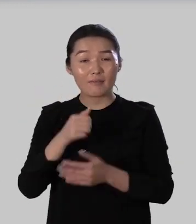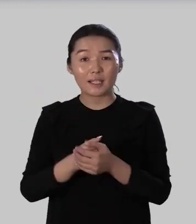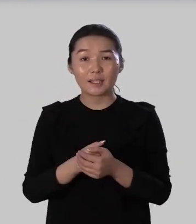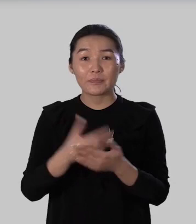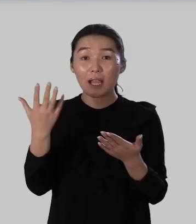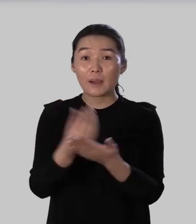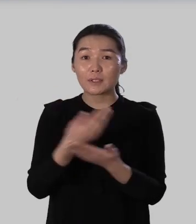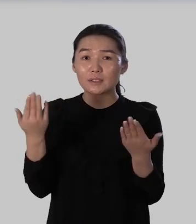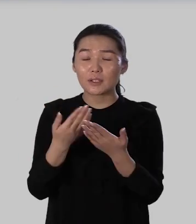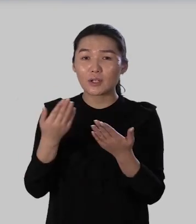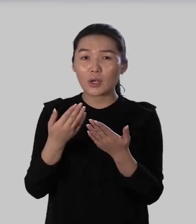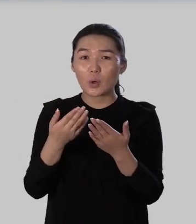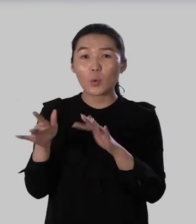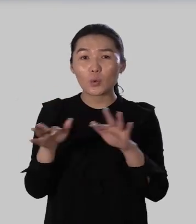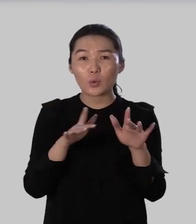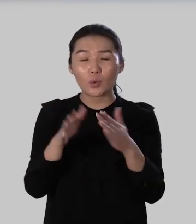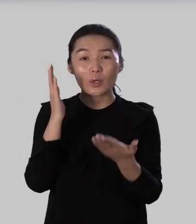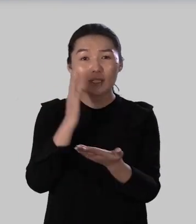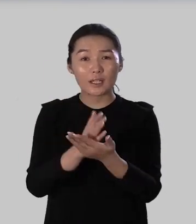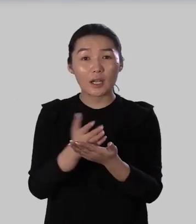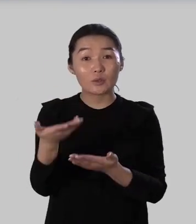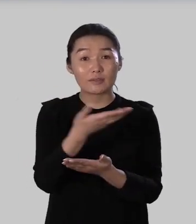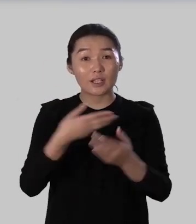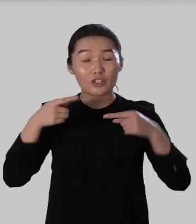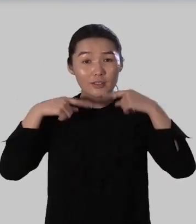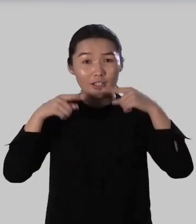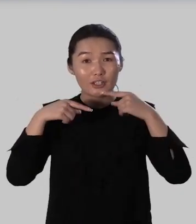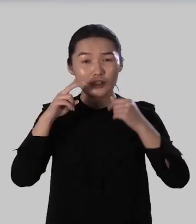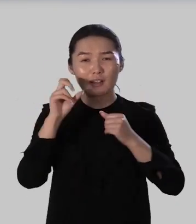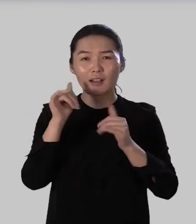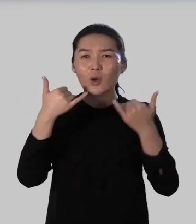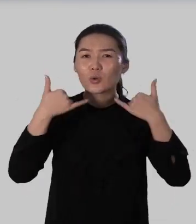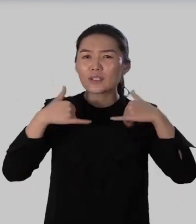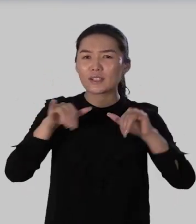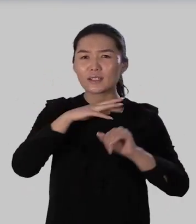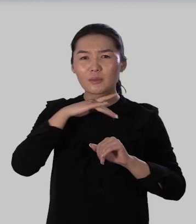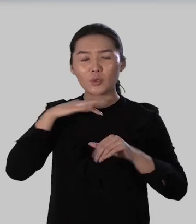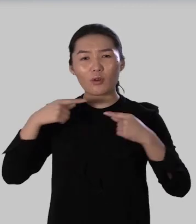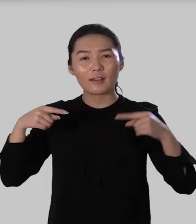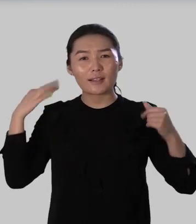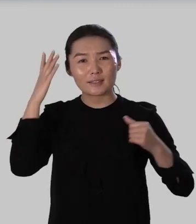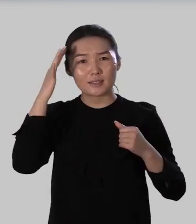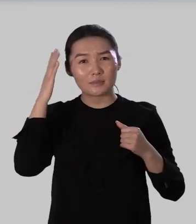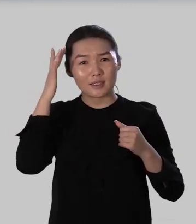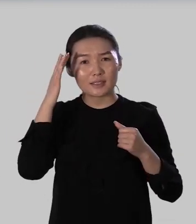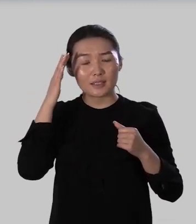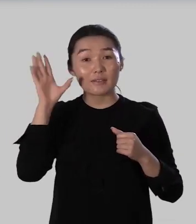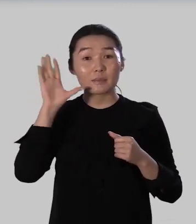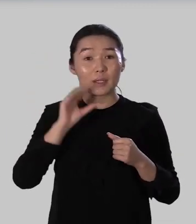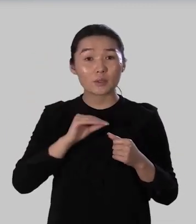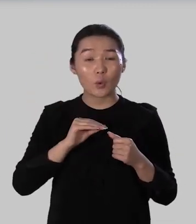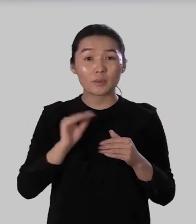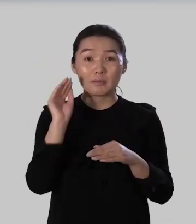определили какую роль они играют нашей речи как удивительно много разных смыслов они